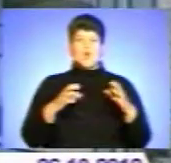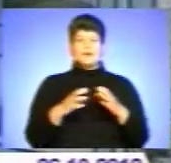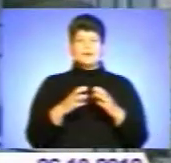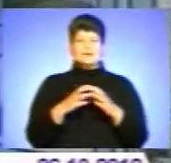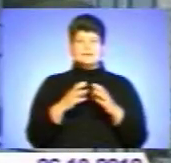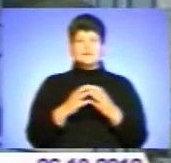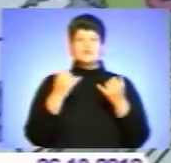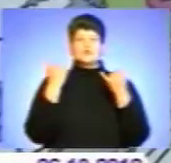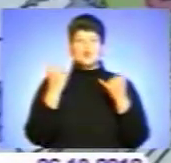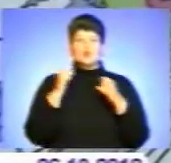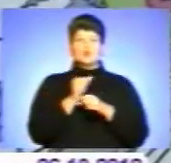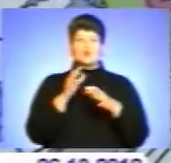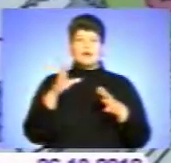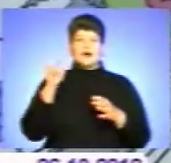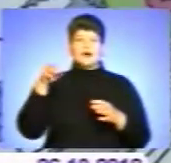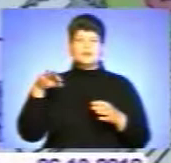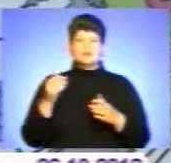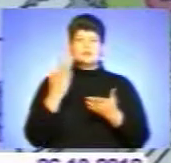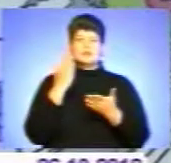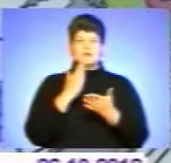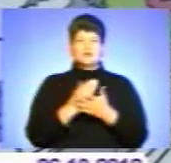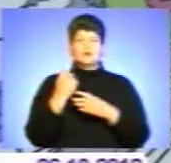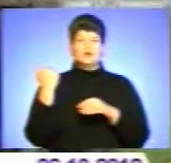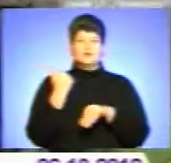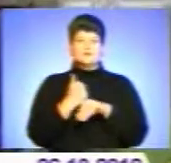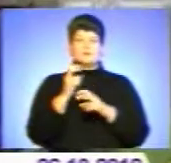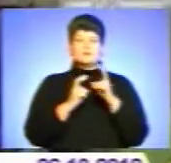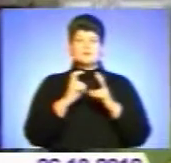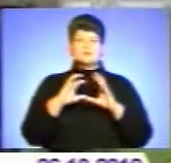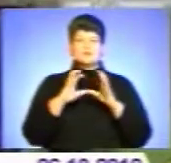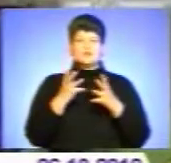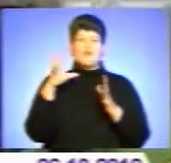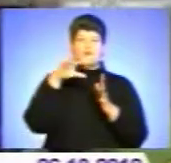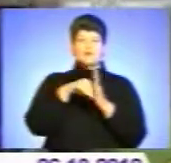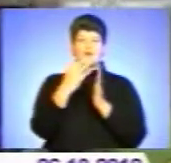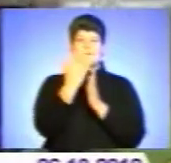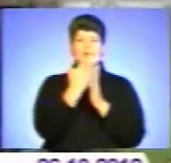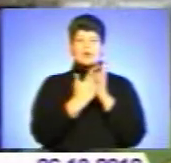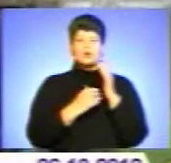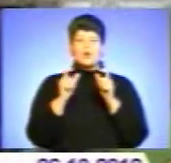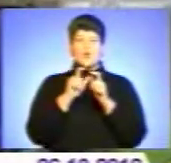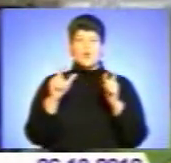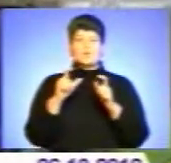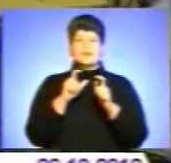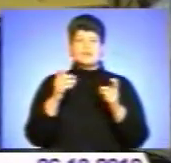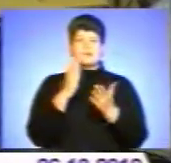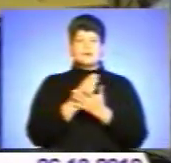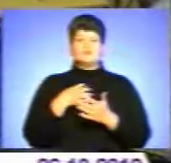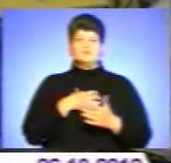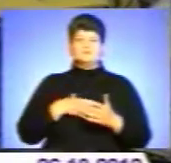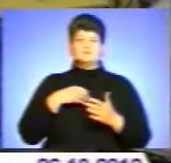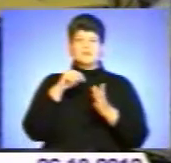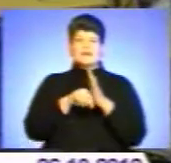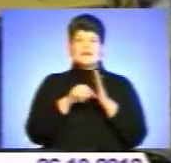На сьогодні «Турбоатом» – одне з провідних турбобудівних підприємств «Твіту». Його включено до переліку об'єктів, які мають стратегічне значення для